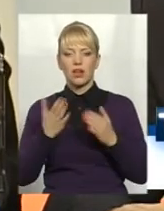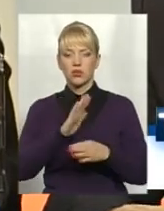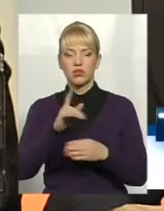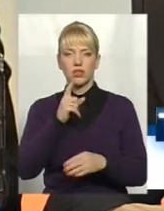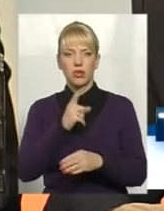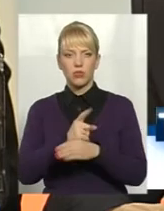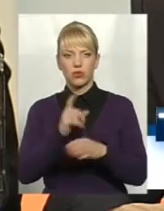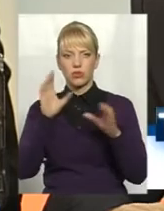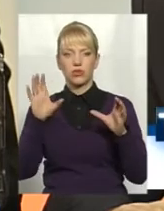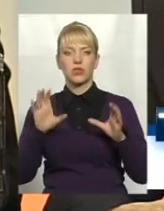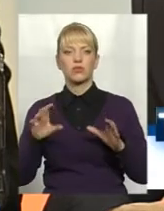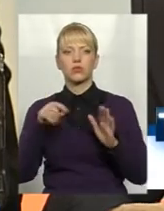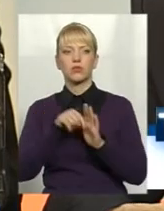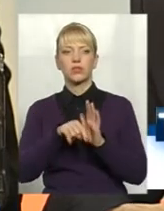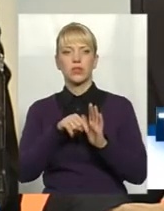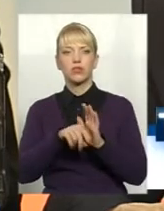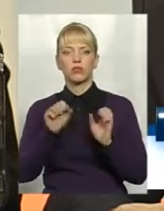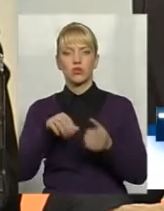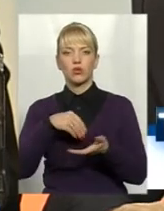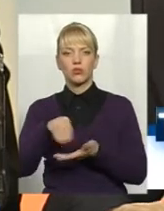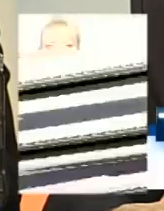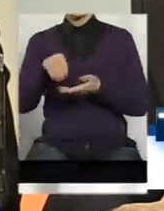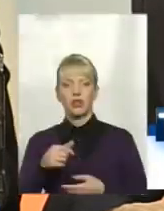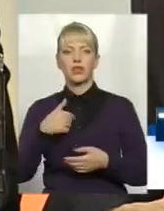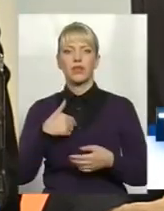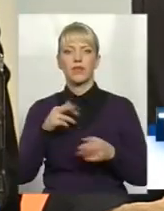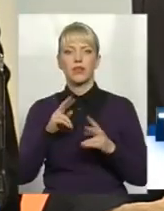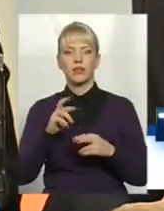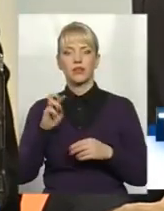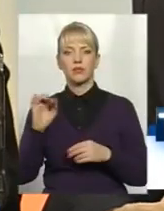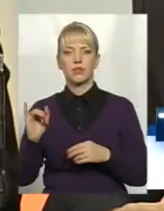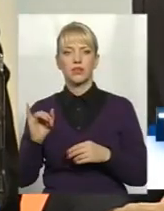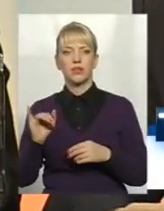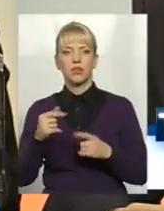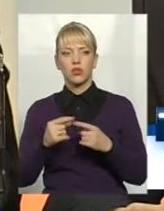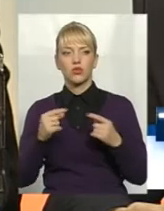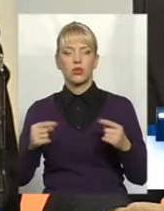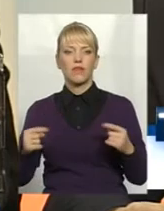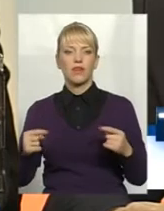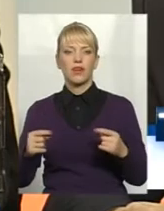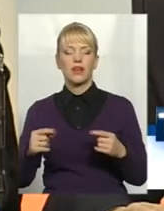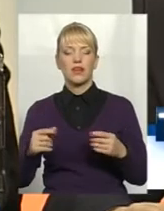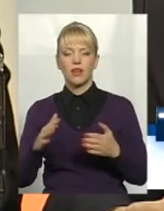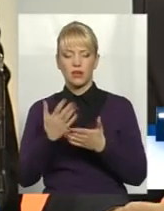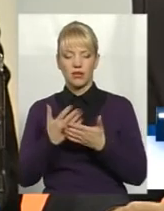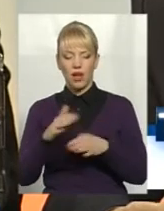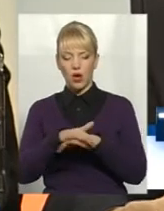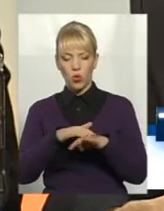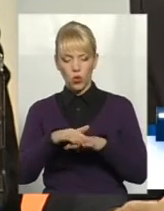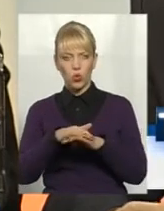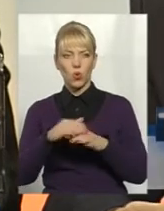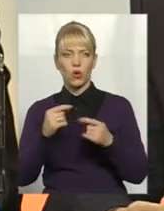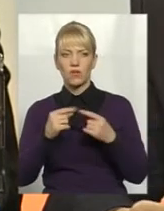законом, значить потрібно, можна купляти. Я, звичайно, товари народного житку взагалі ніяк не купляв. Я їх теж